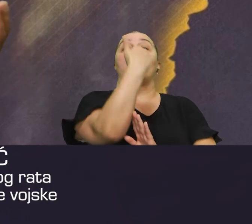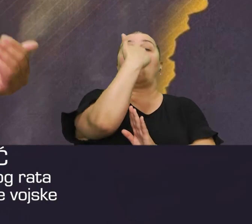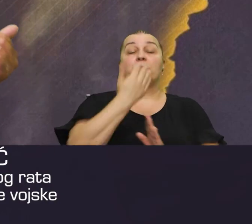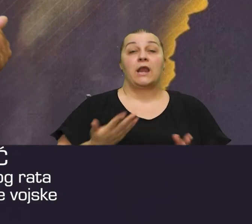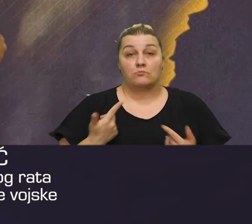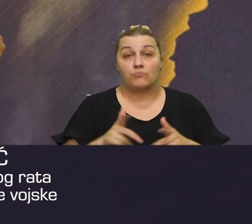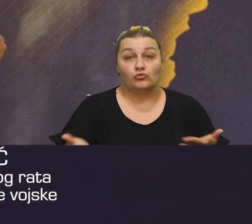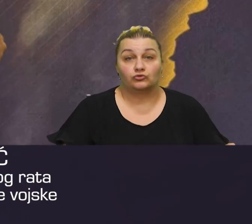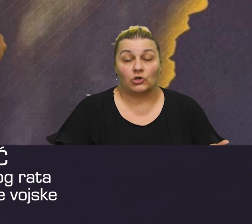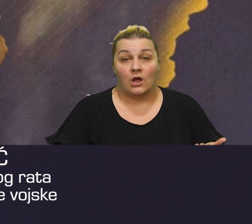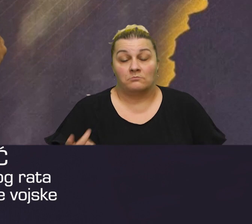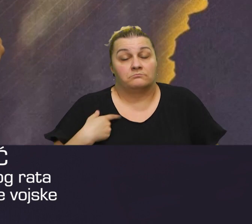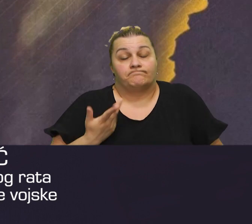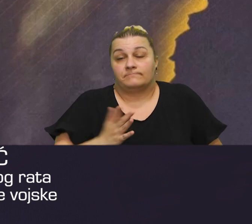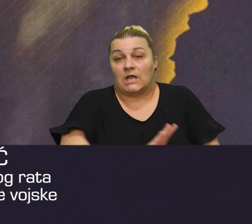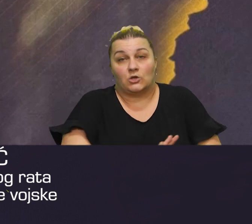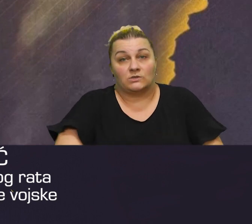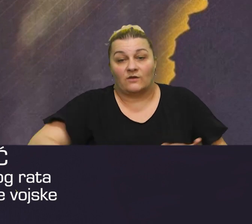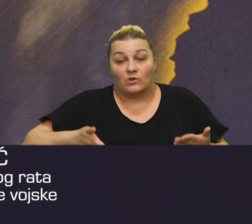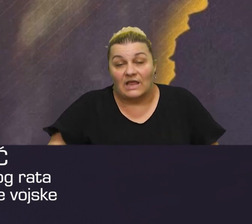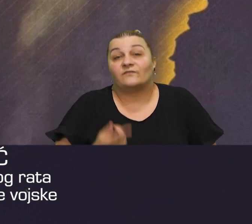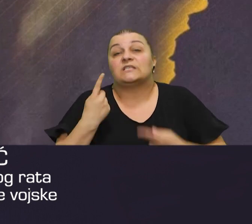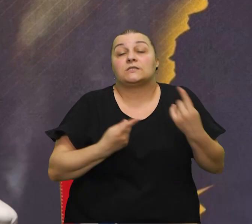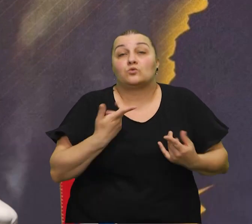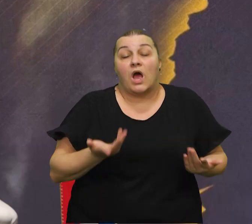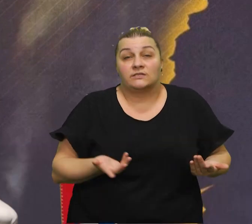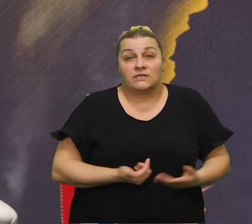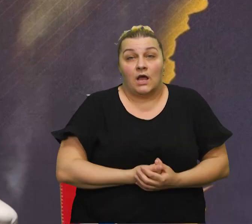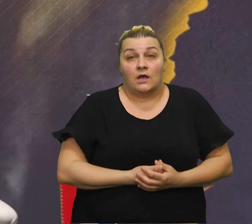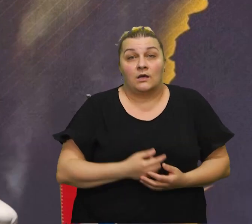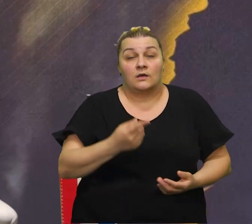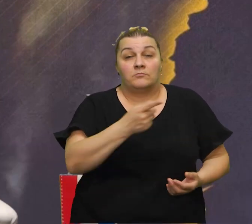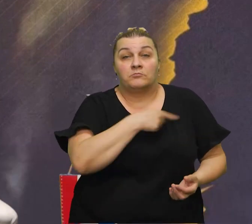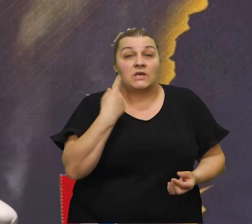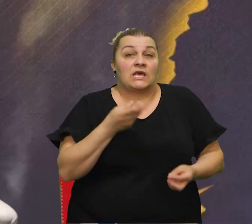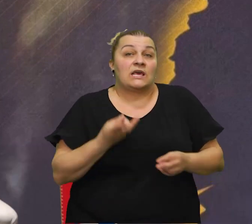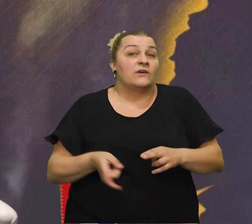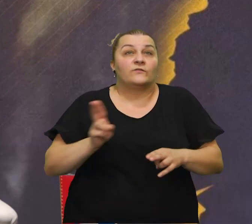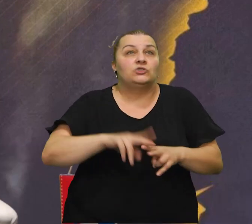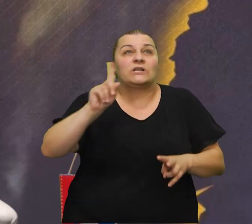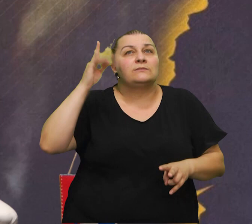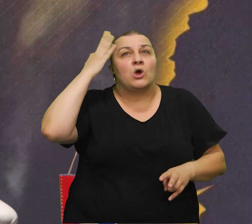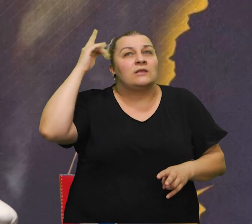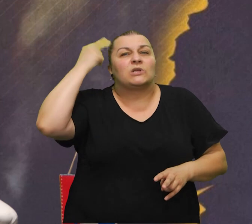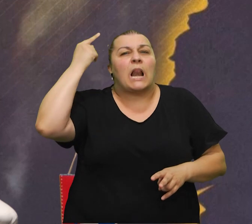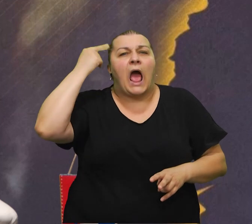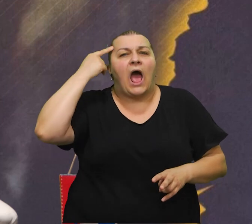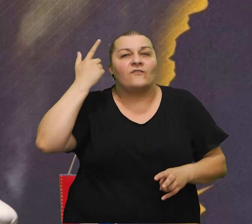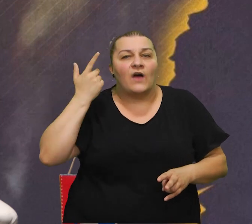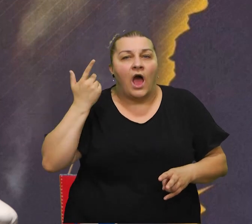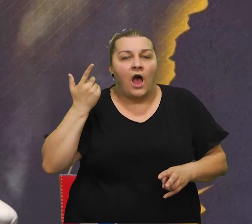mi dolazimo, mi smo u takom situaciji, da mi više ne mislimo glavu, ono